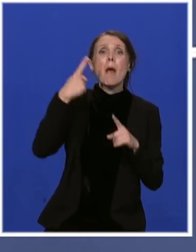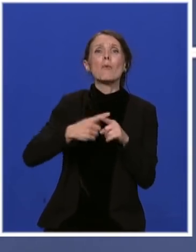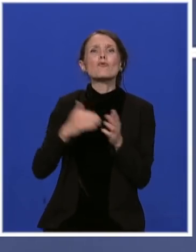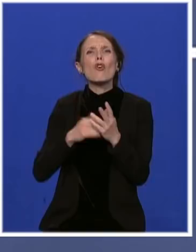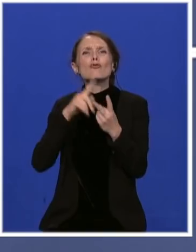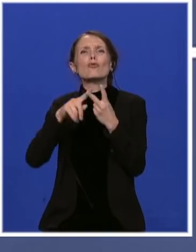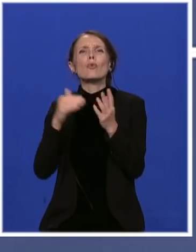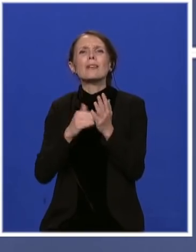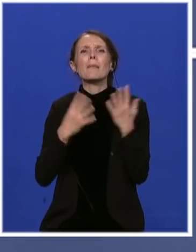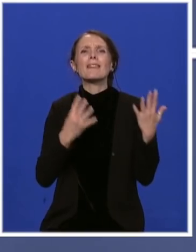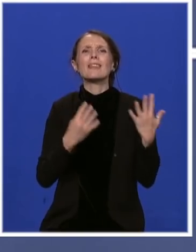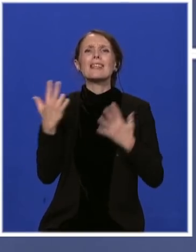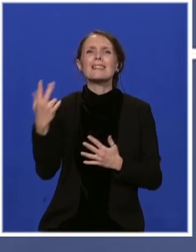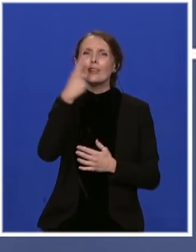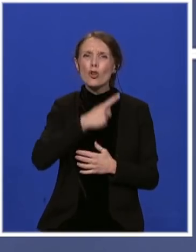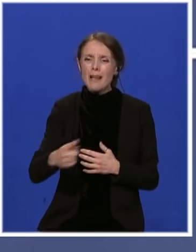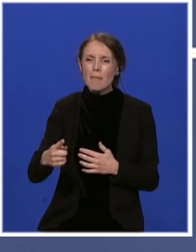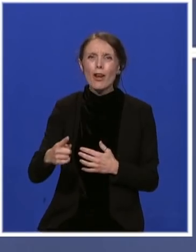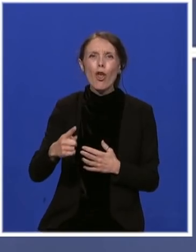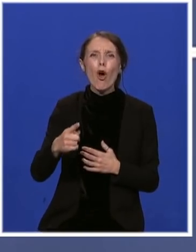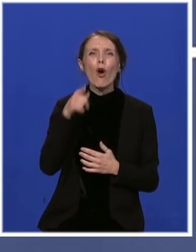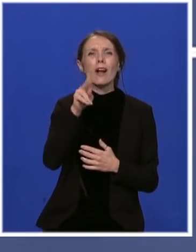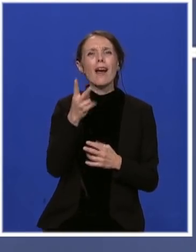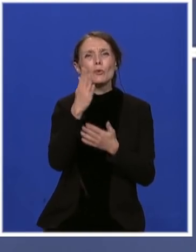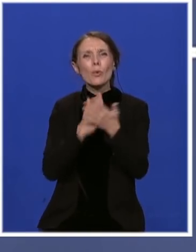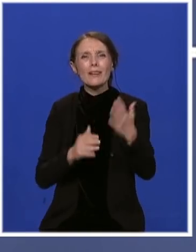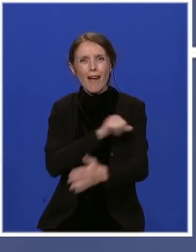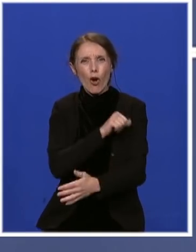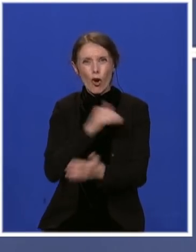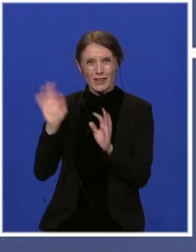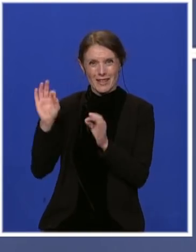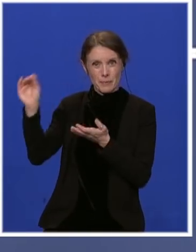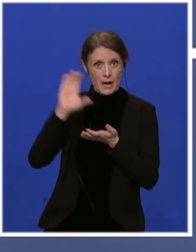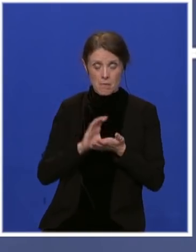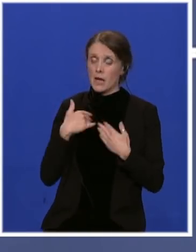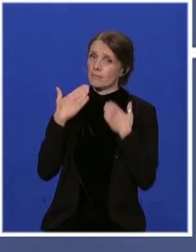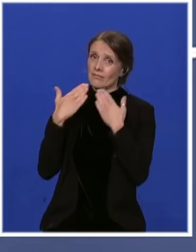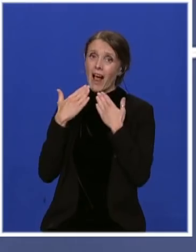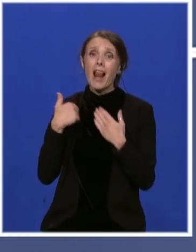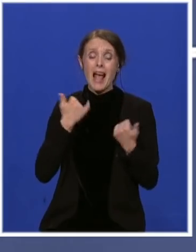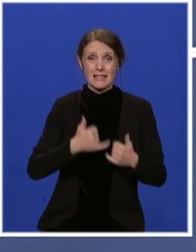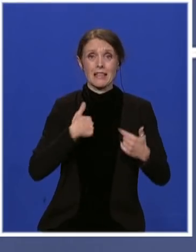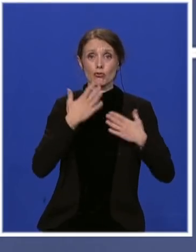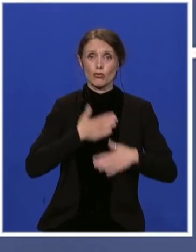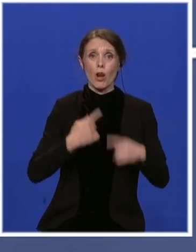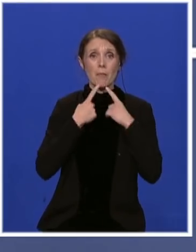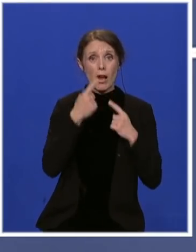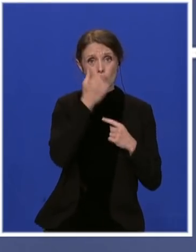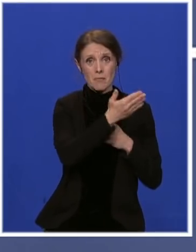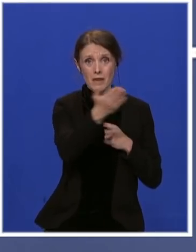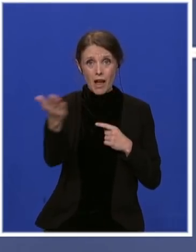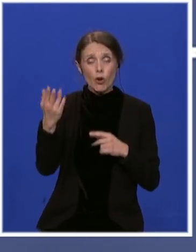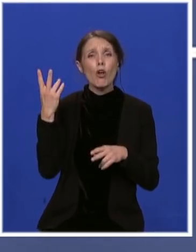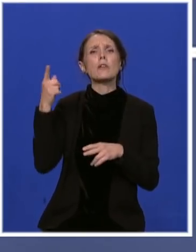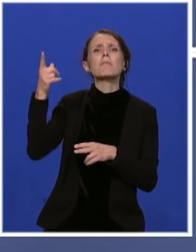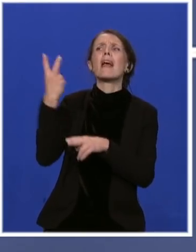koje treba da dobijemo do kraja godine i to želim ljudima u Srbiji da poručim. Nije obaveza ni jedna od zemalja Evropske